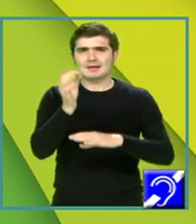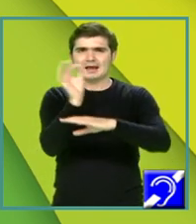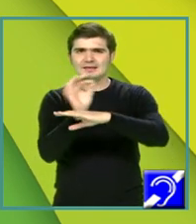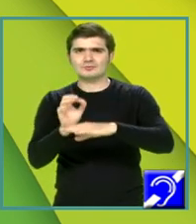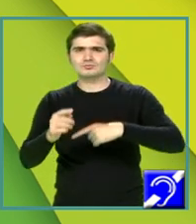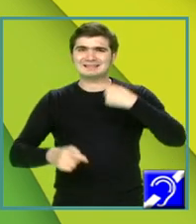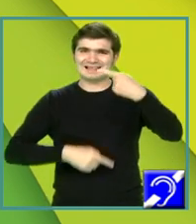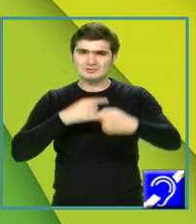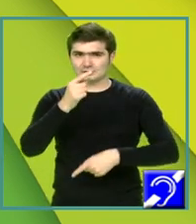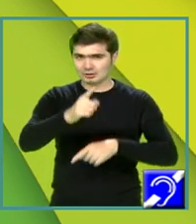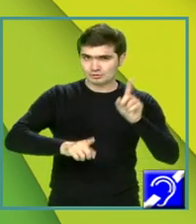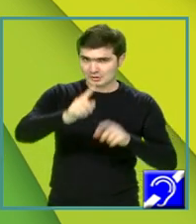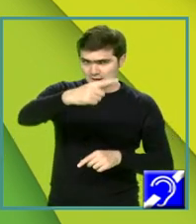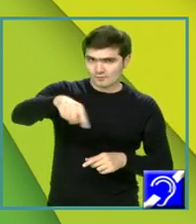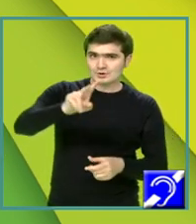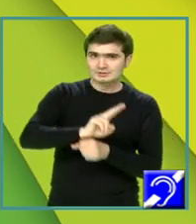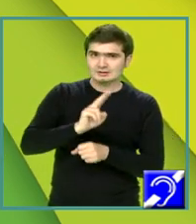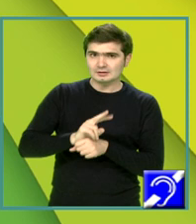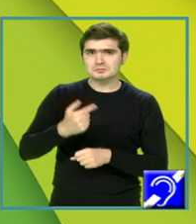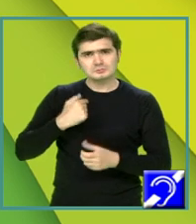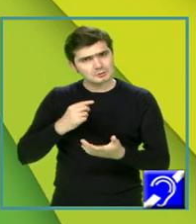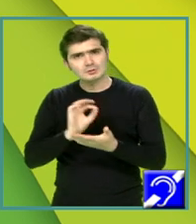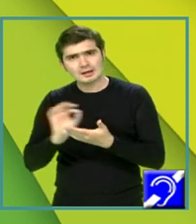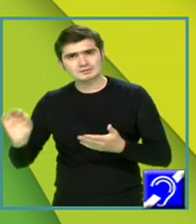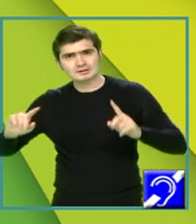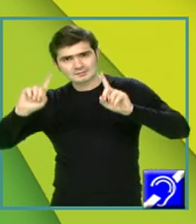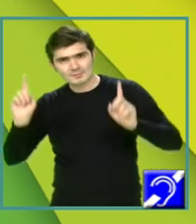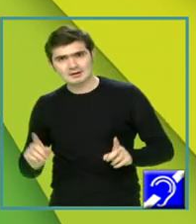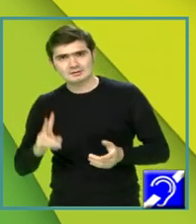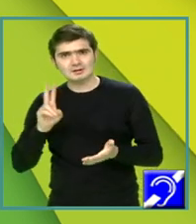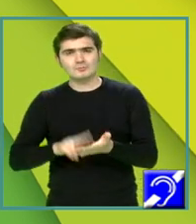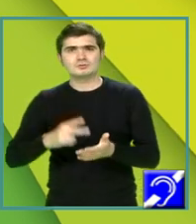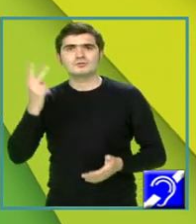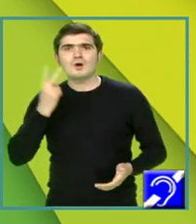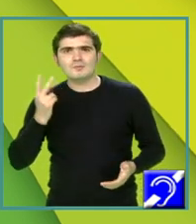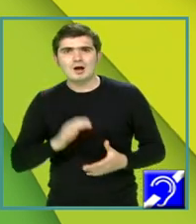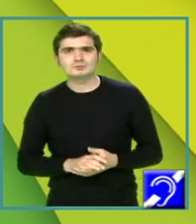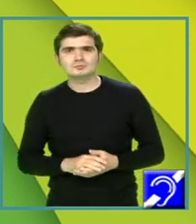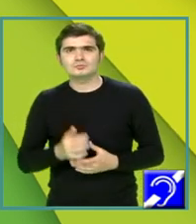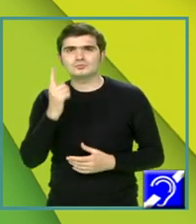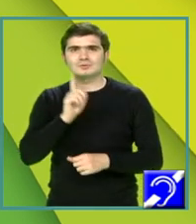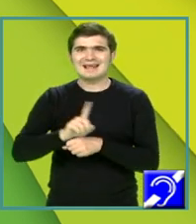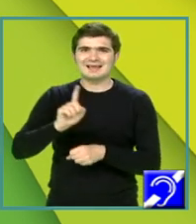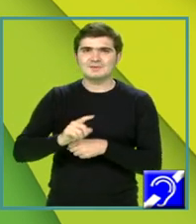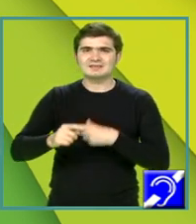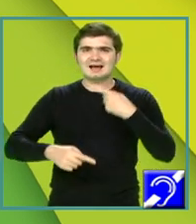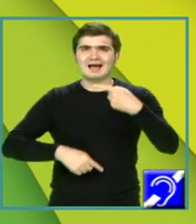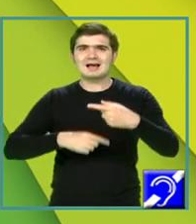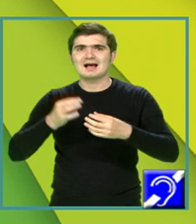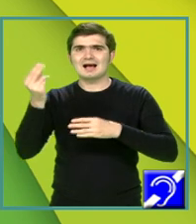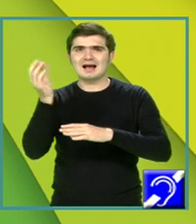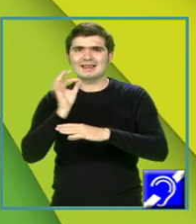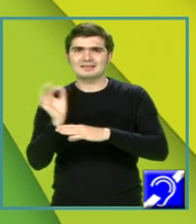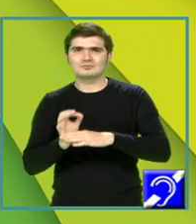Dacă sunteți atenți, eu l-am și scris în paranteză, l-am notat cu albastru. Un element arhitectural tradițional al casei lui